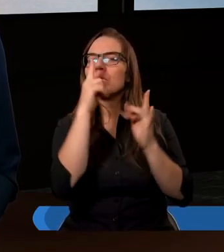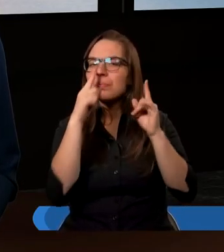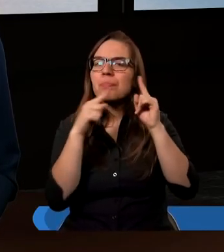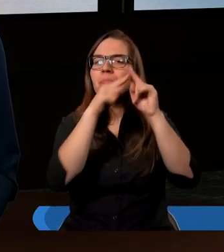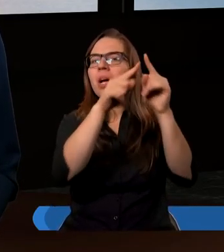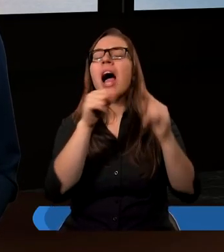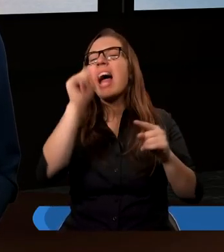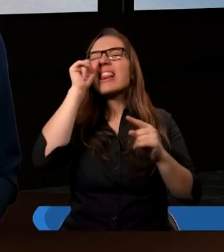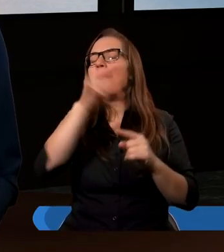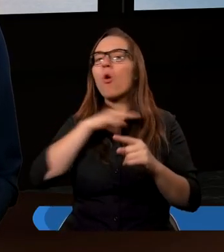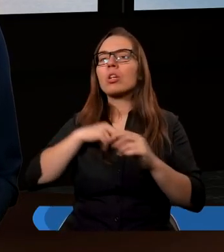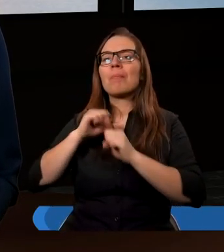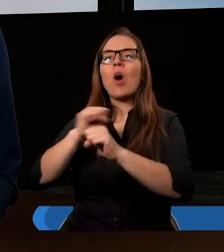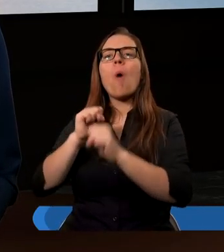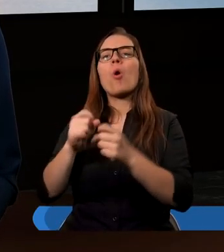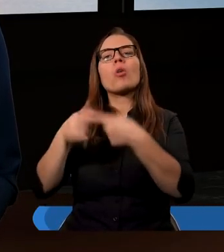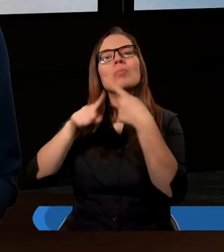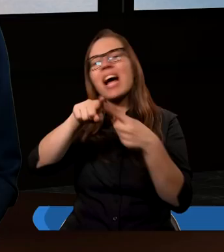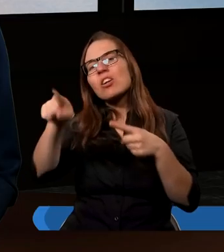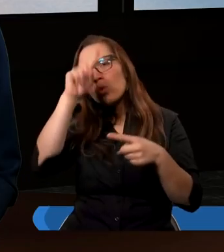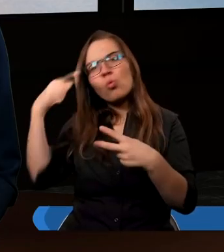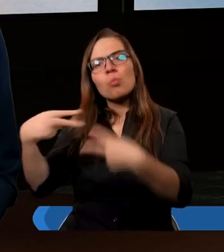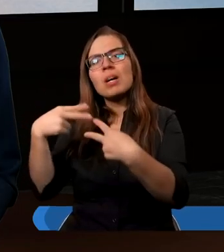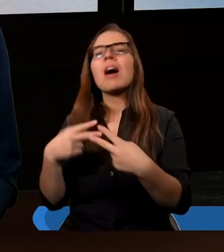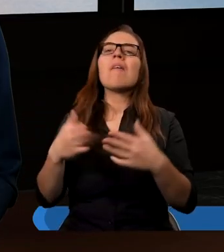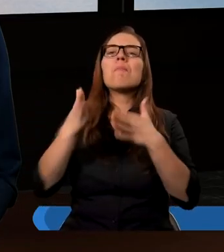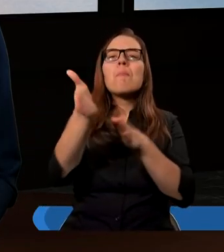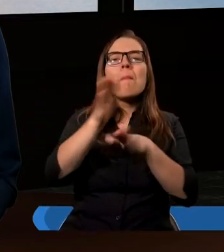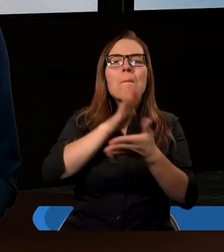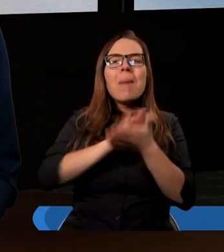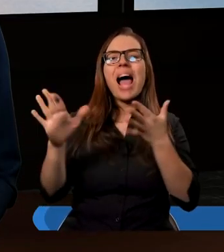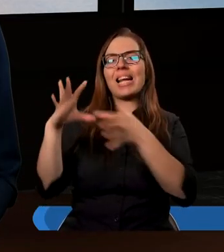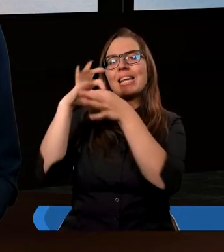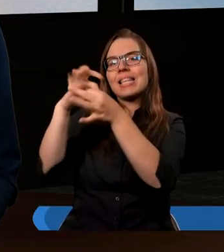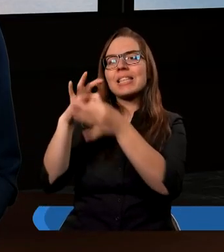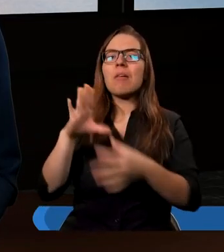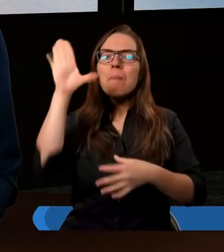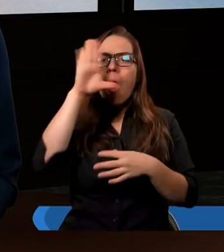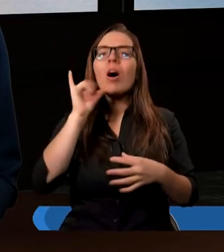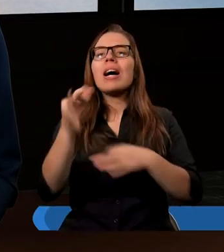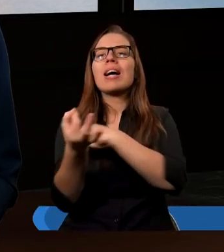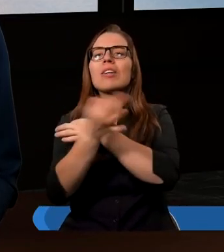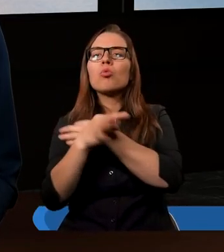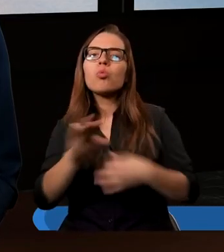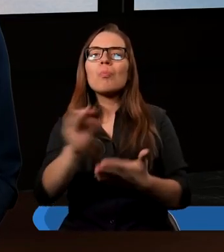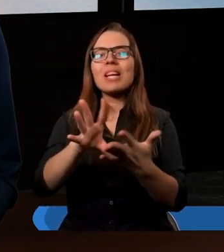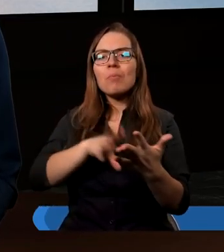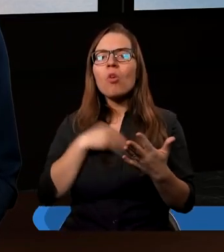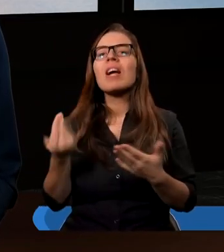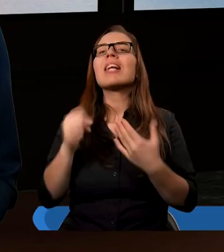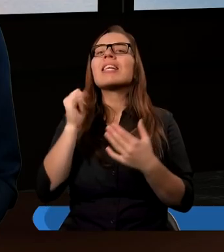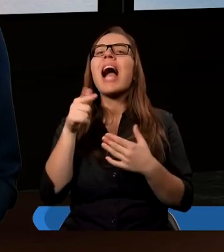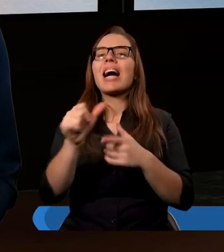przed tym obronić bez pomocy Boga i bez naprawdę regularnego studium Biblii, który nam przypomni, jakie są